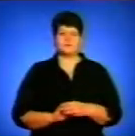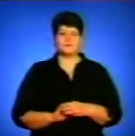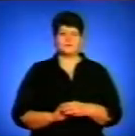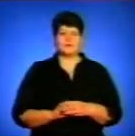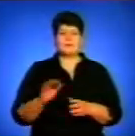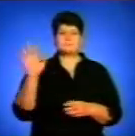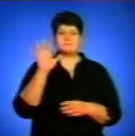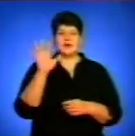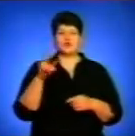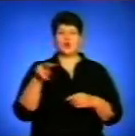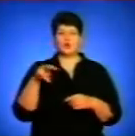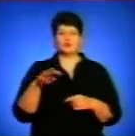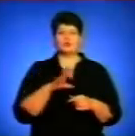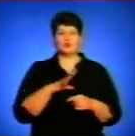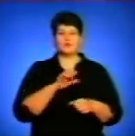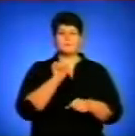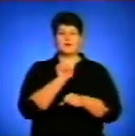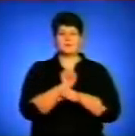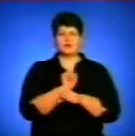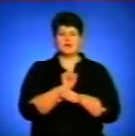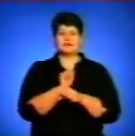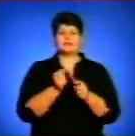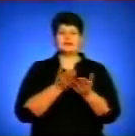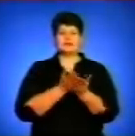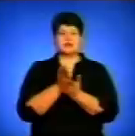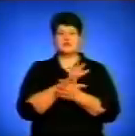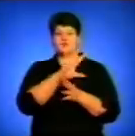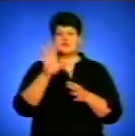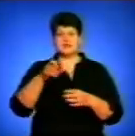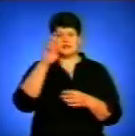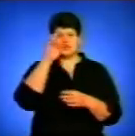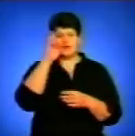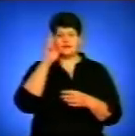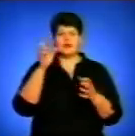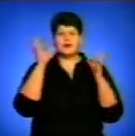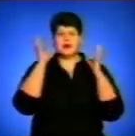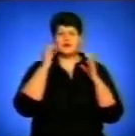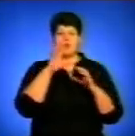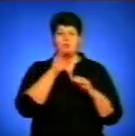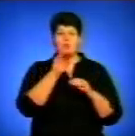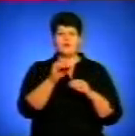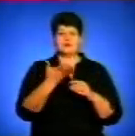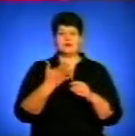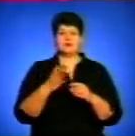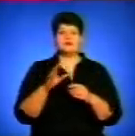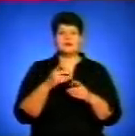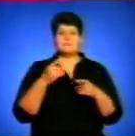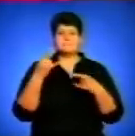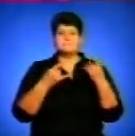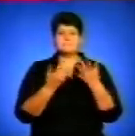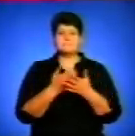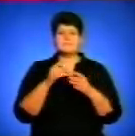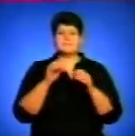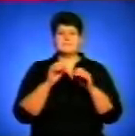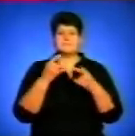5 лютого цього року було припинено трансляцію всіх державних радіомовних програм, які виходили в УКХ-діапазоні, розповідає директор